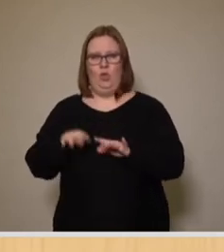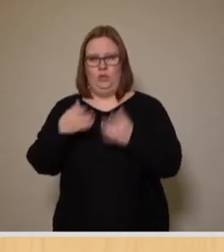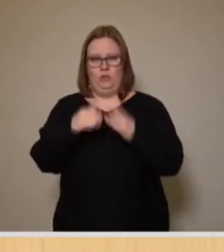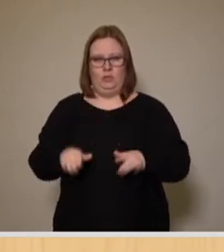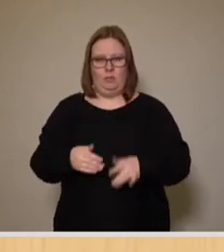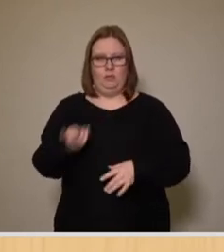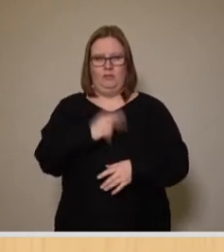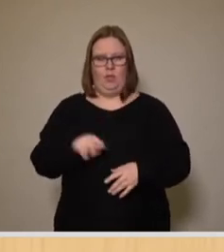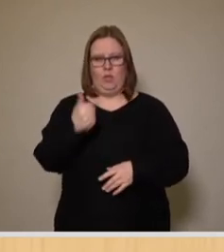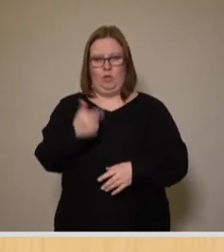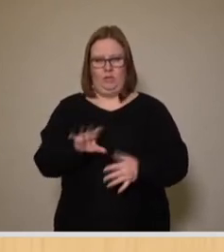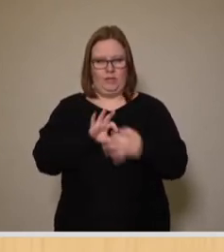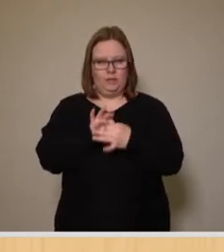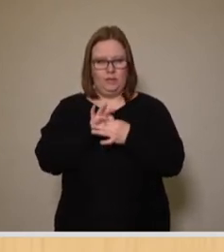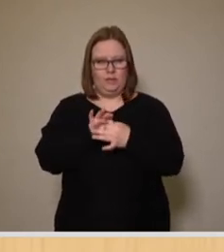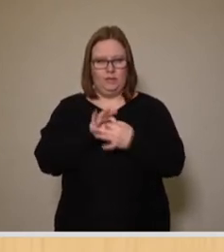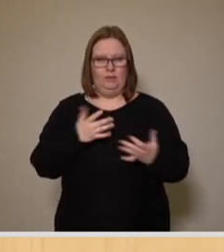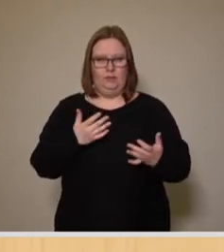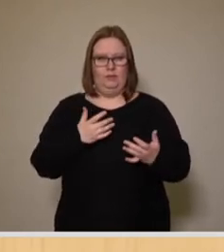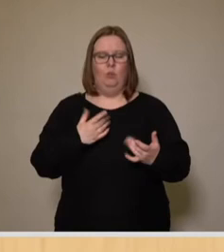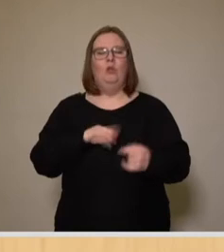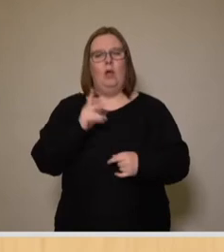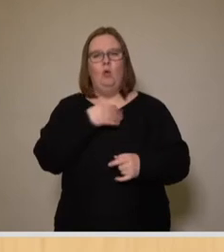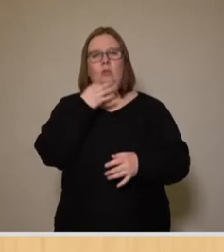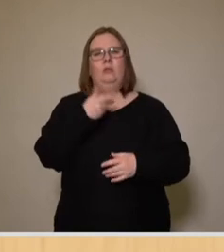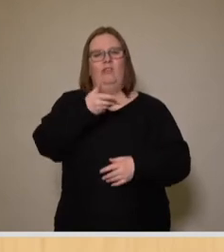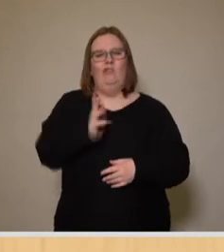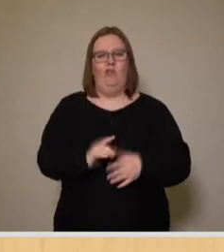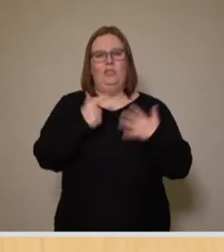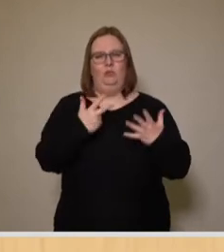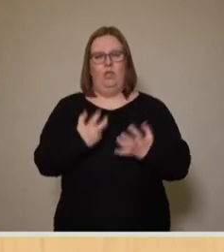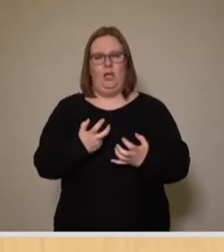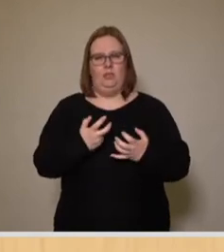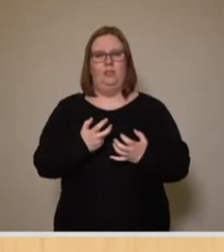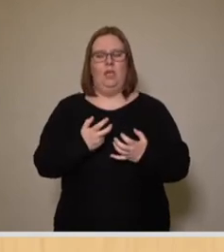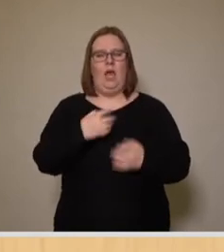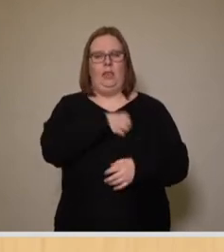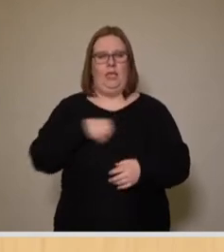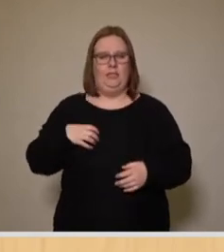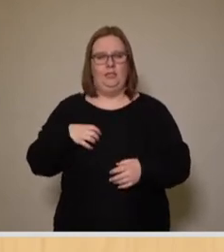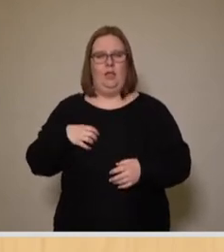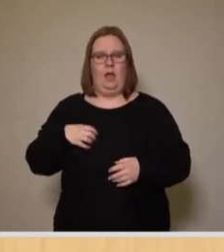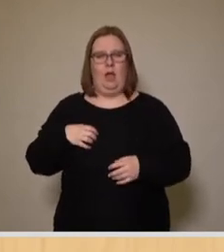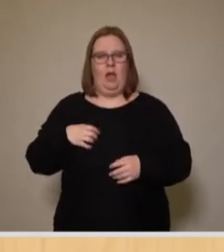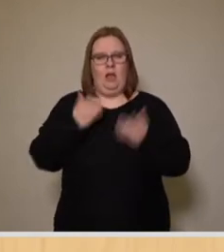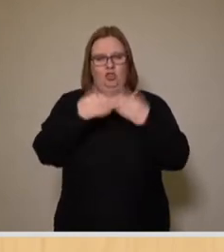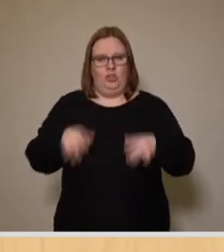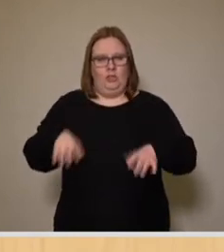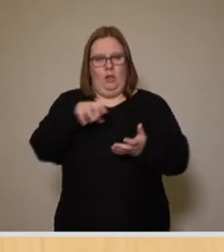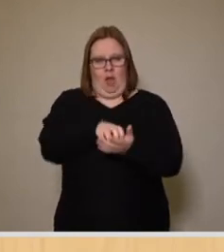Dezember 2021 anlässlich des 587. Dresdner Striezelmarkts der Weihnachtsstadt